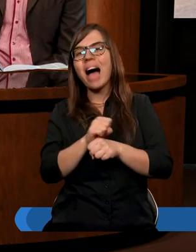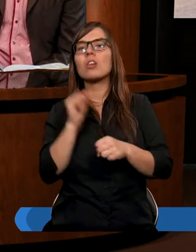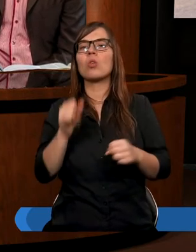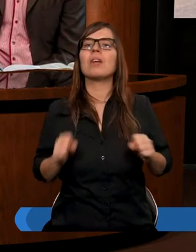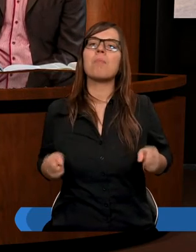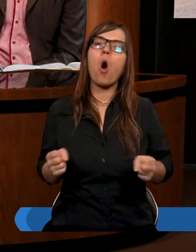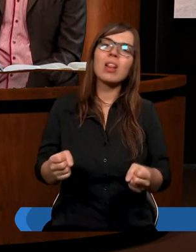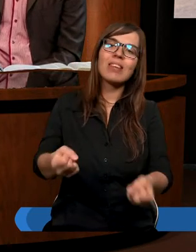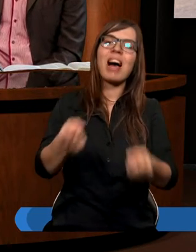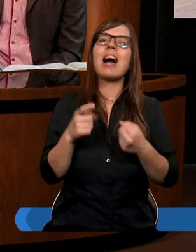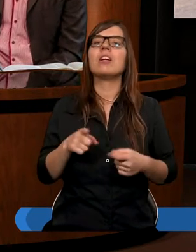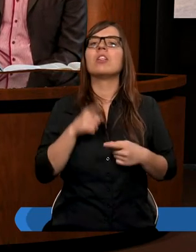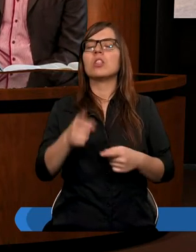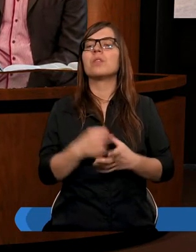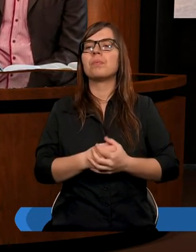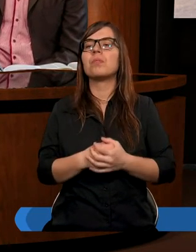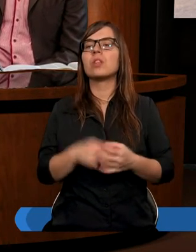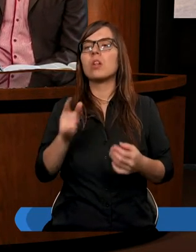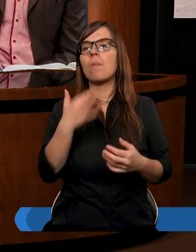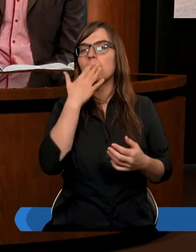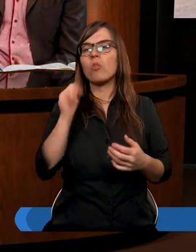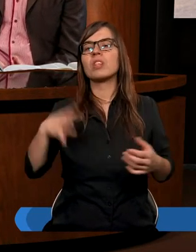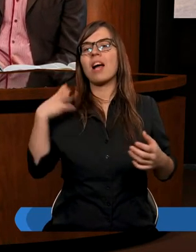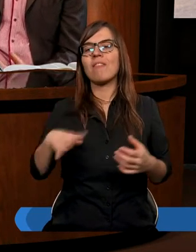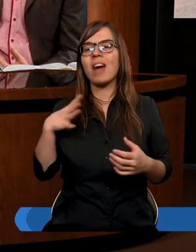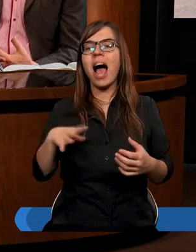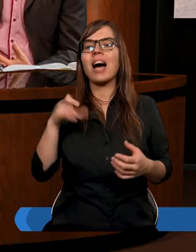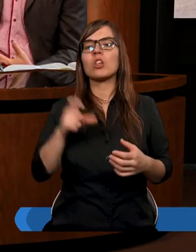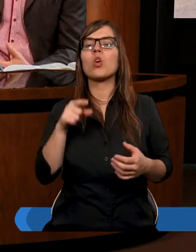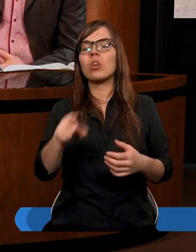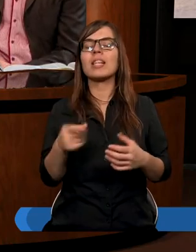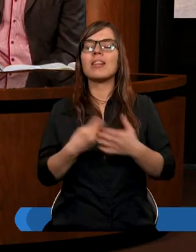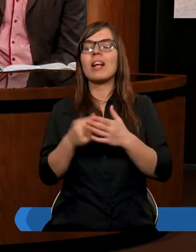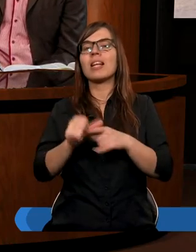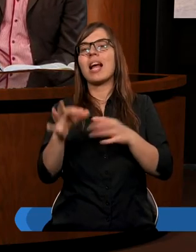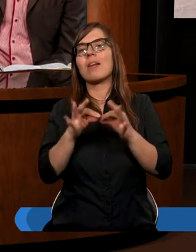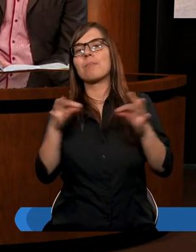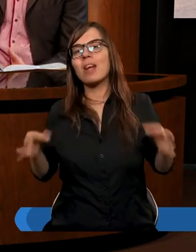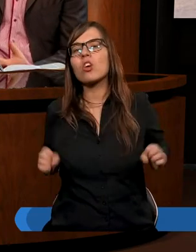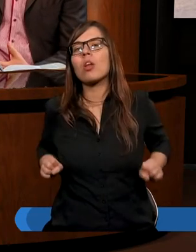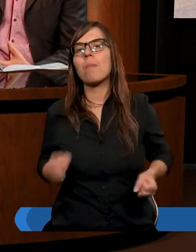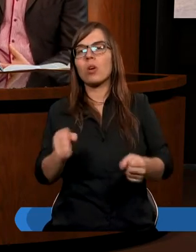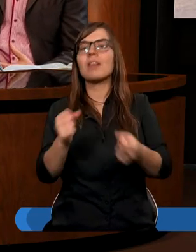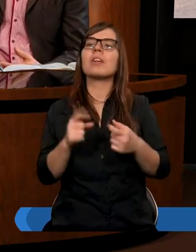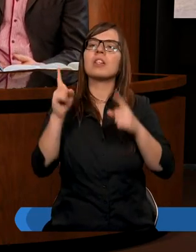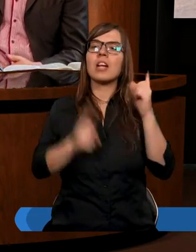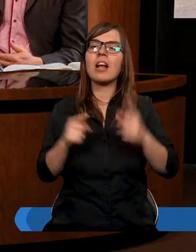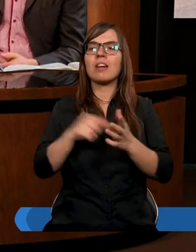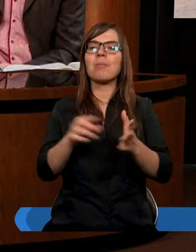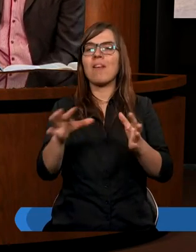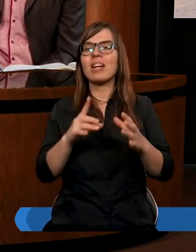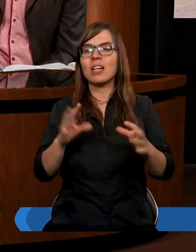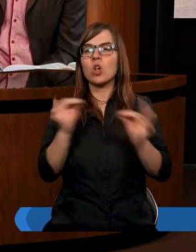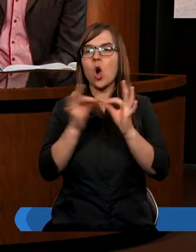z motywacją bo często mówi się że wartość czynu jest mierzona motywacją i nawet my w naszych